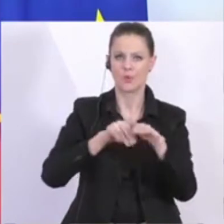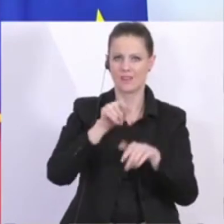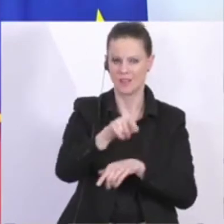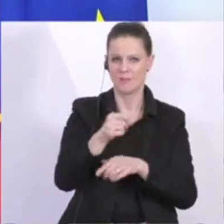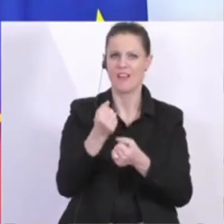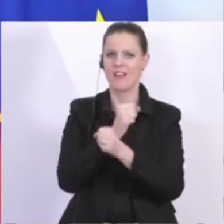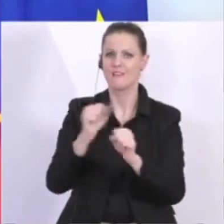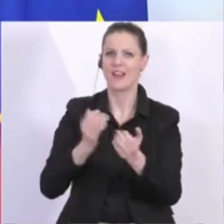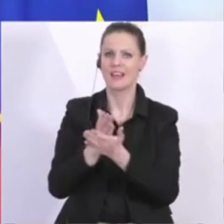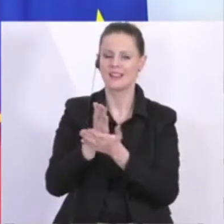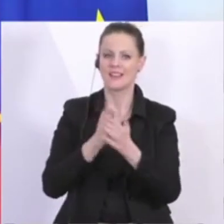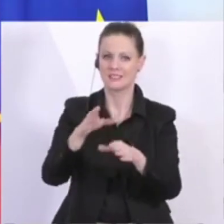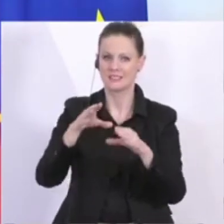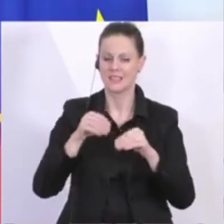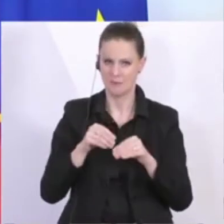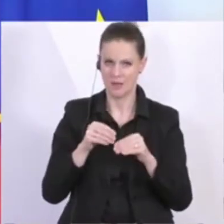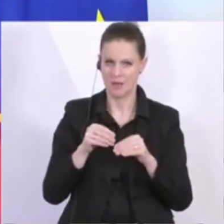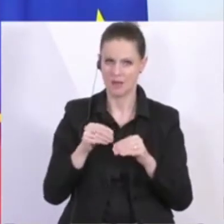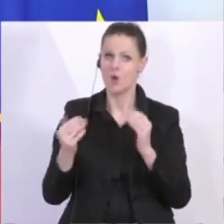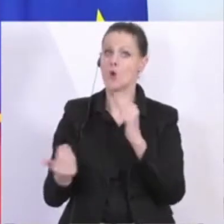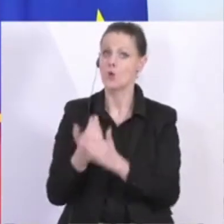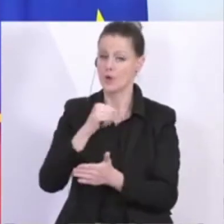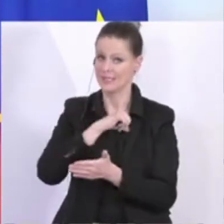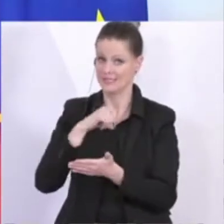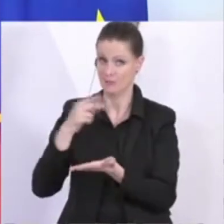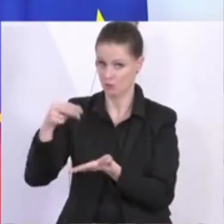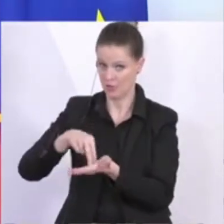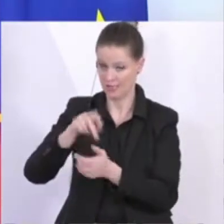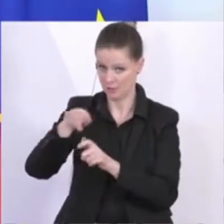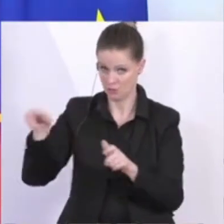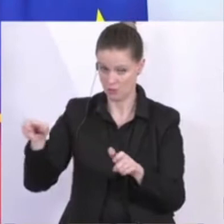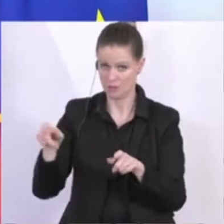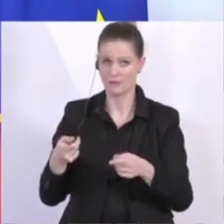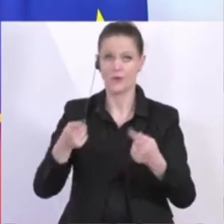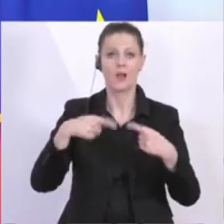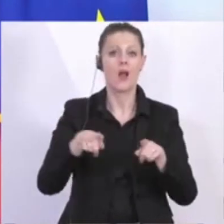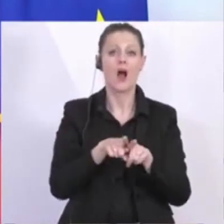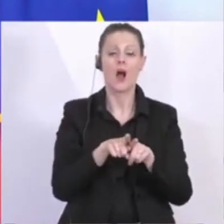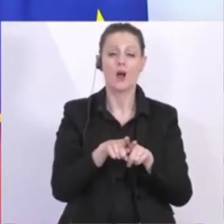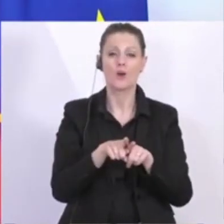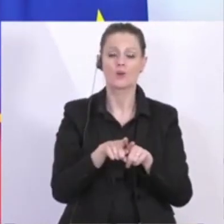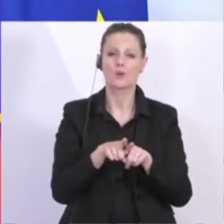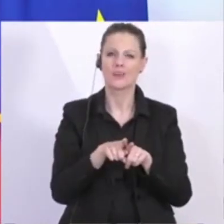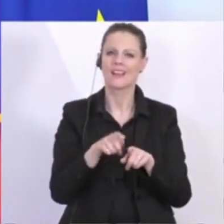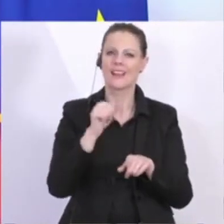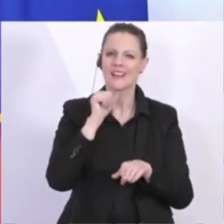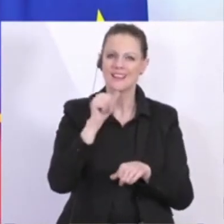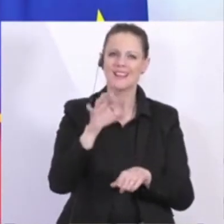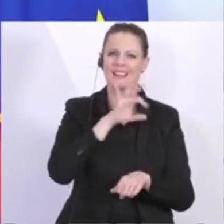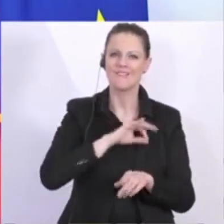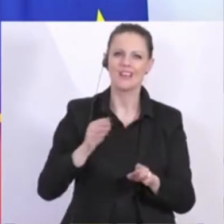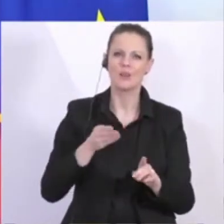freien Dienstnehmerinnen und Dienstnehmer, die neuen Selbstständigen, auch die nicht gewinnorientierten